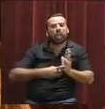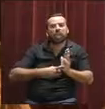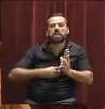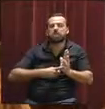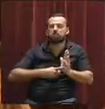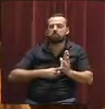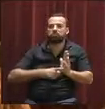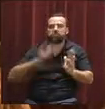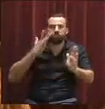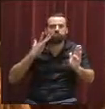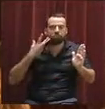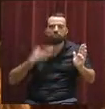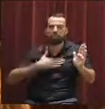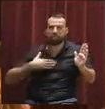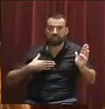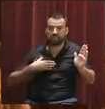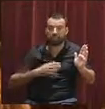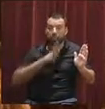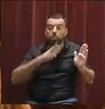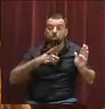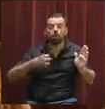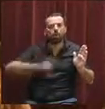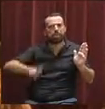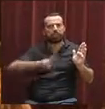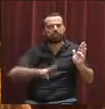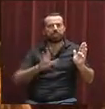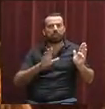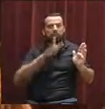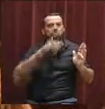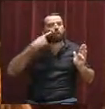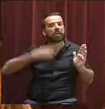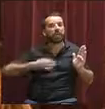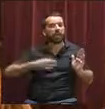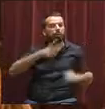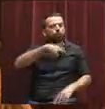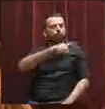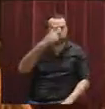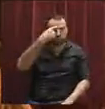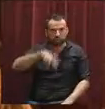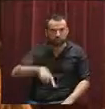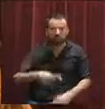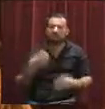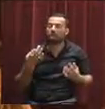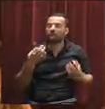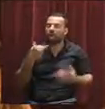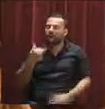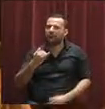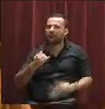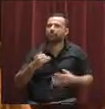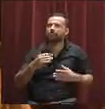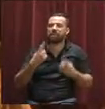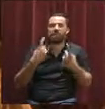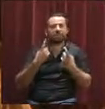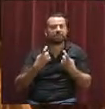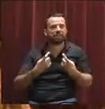Tenim també, i ho torno a repetir perquè és absolutament real, tenim constància que hi ha una necessitat real de posar en